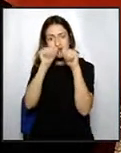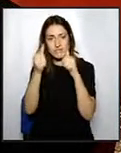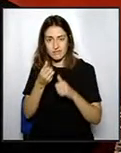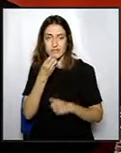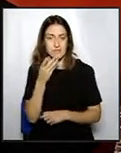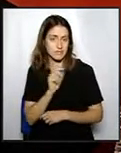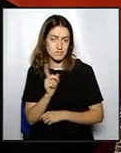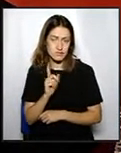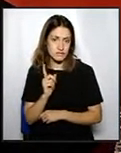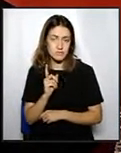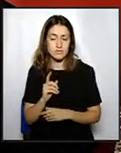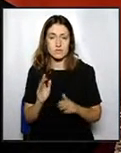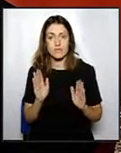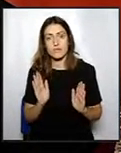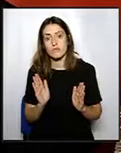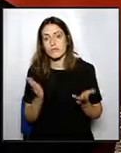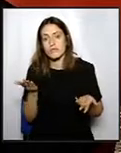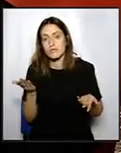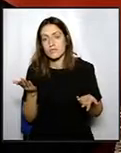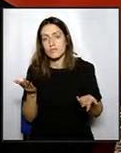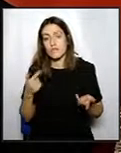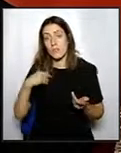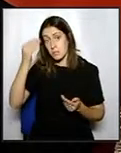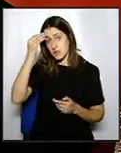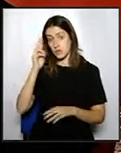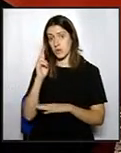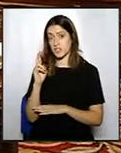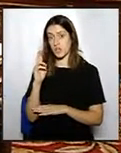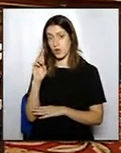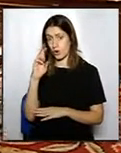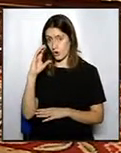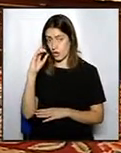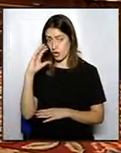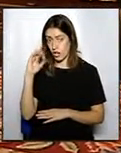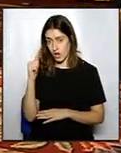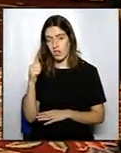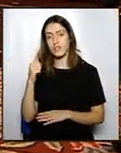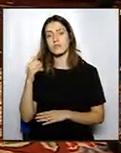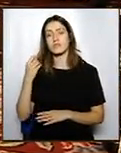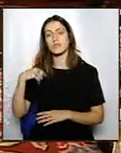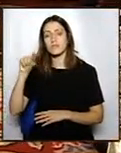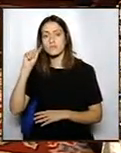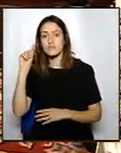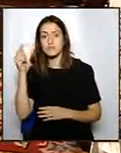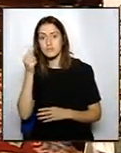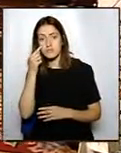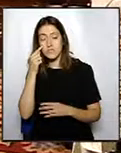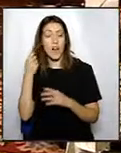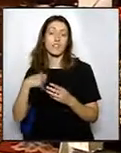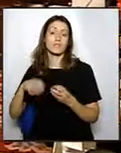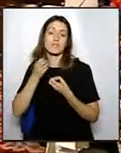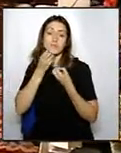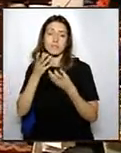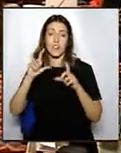que s'han de fer, però, bueno, en aquest cas, vull dir, el regidor Roca ja ens va assabentar en la reunió amb